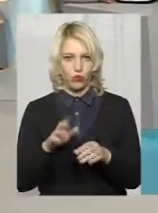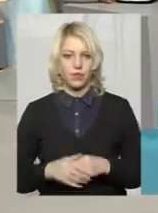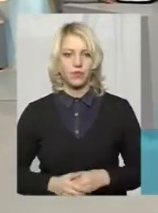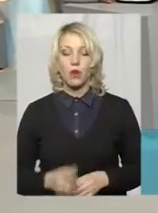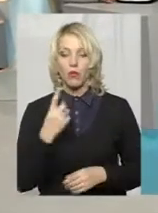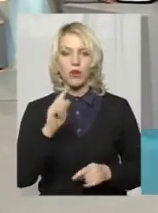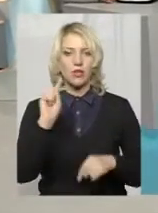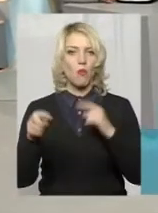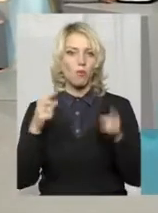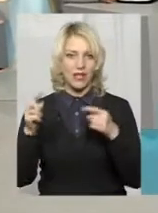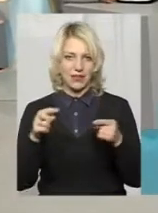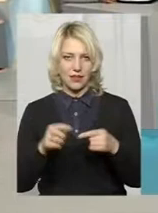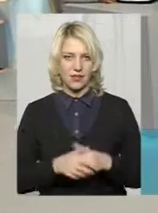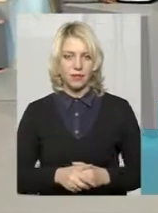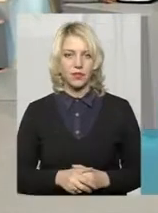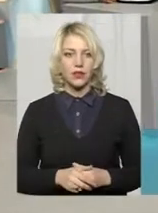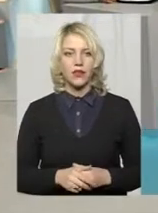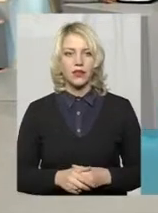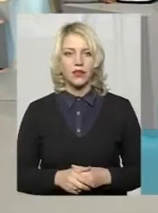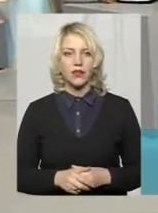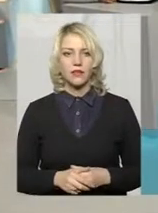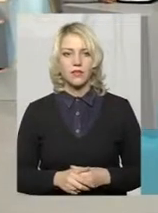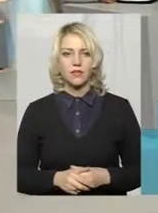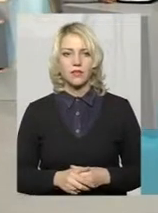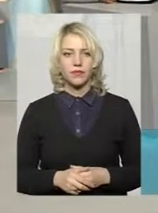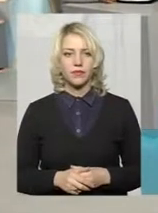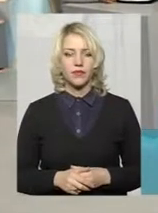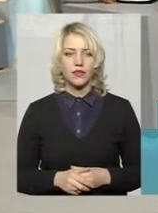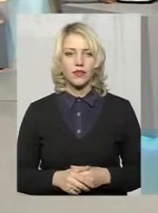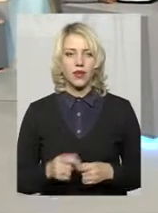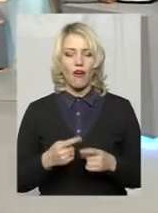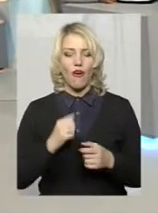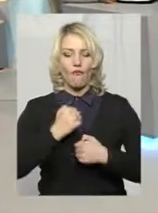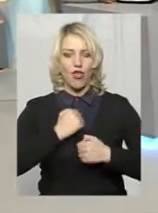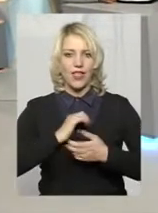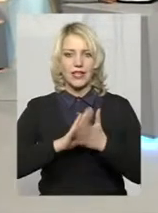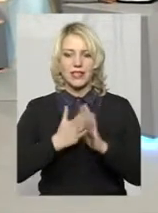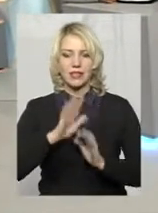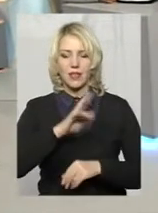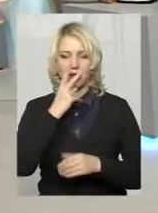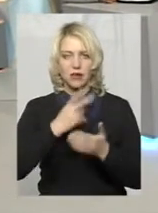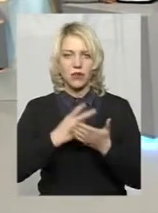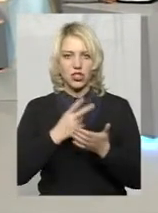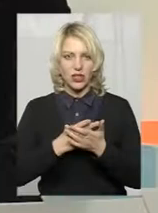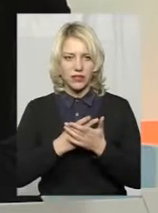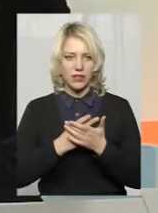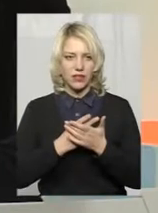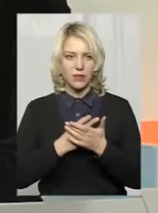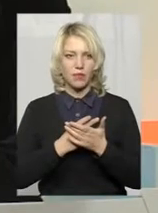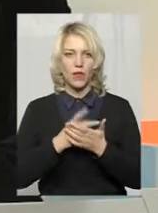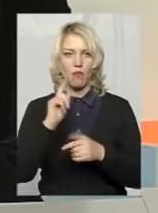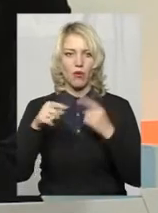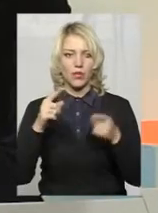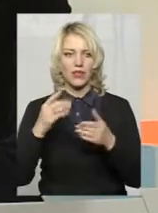мобілізація. Навіть військовий стан не передбачає автоматичної мобілізації. Лише має бути окреме рішення президента на основі подання